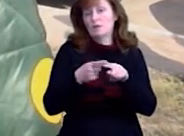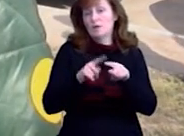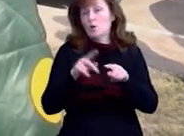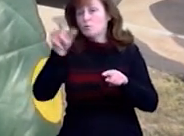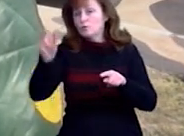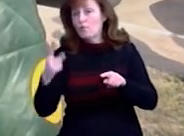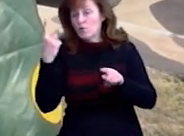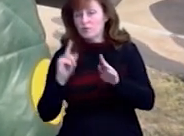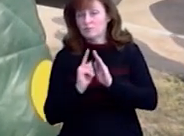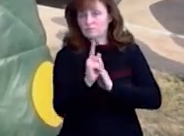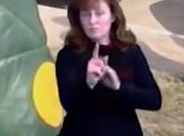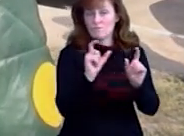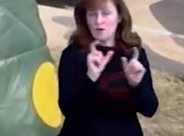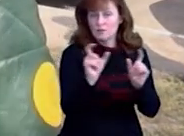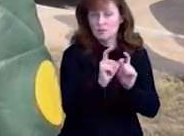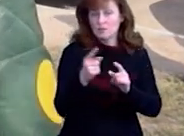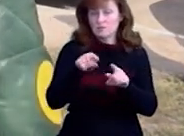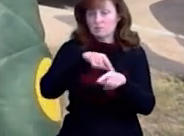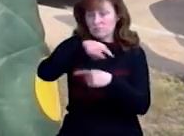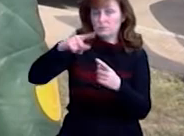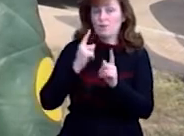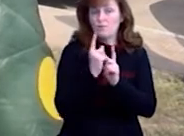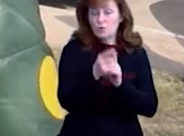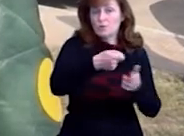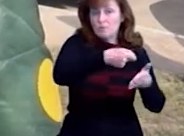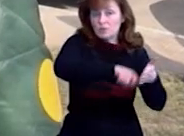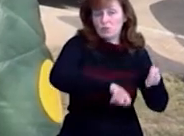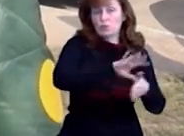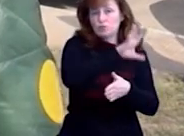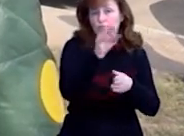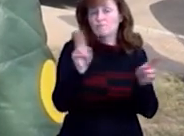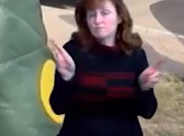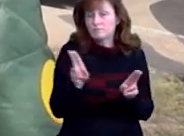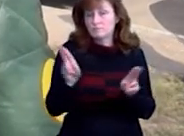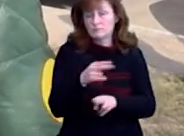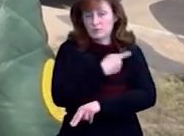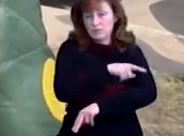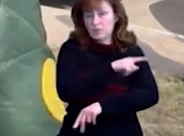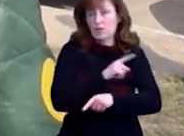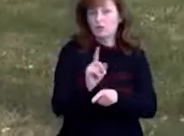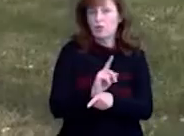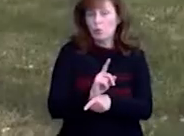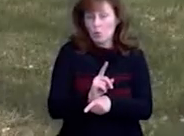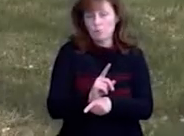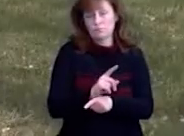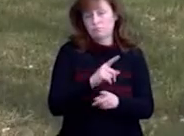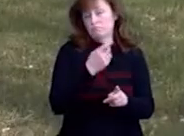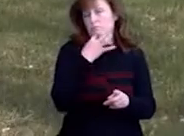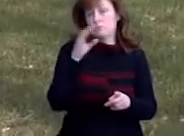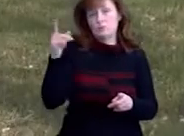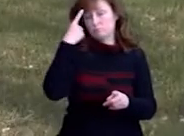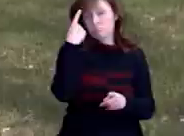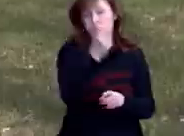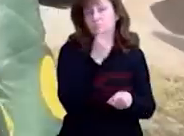покупця і під ключ, з додержанням всіх санітарних норм. На що мені відповіли, що цього робити не